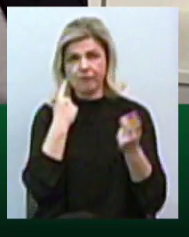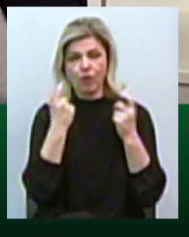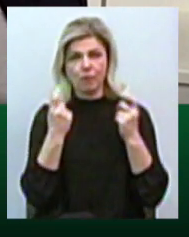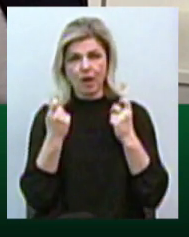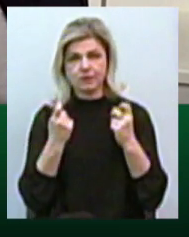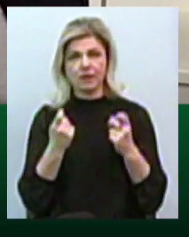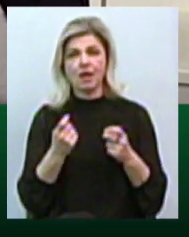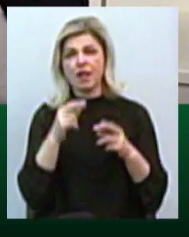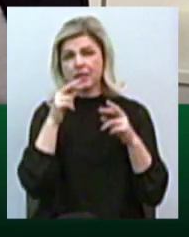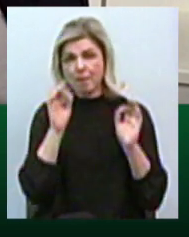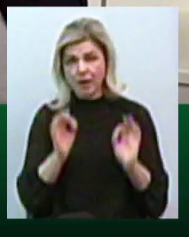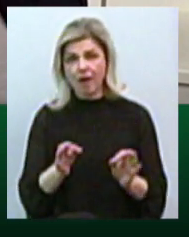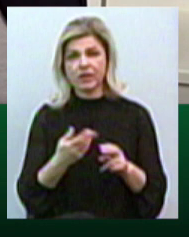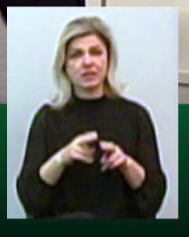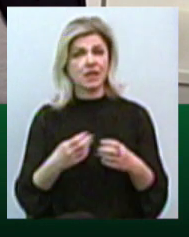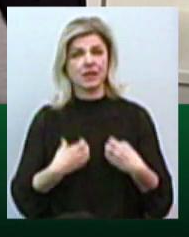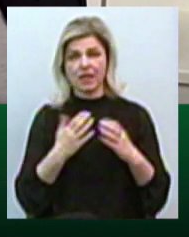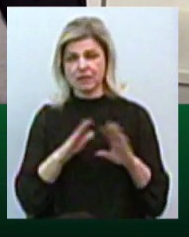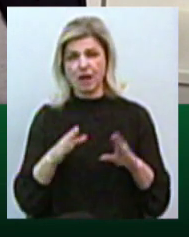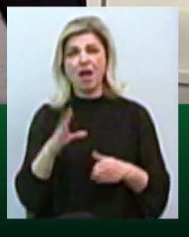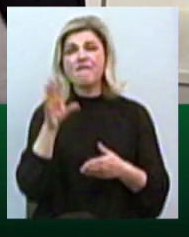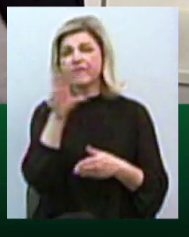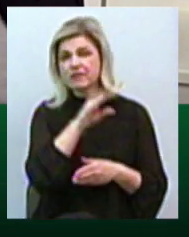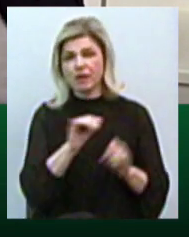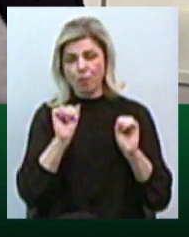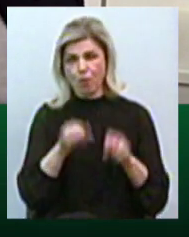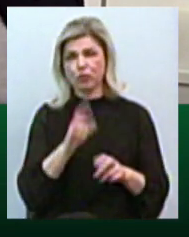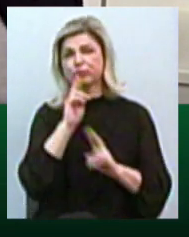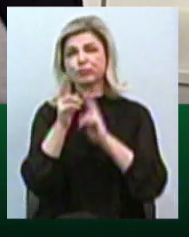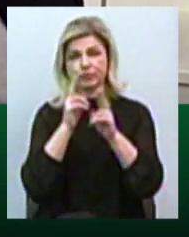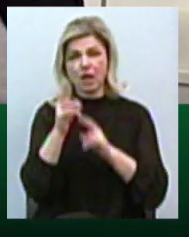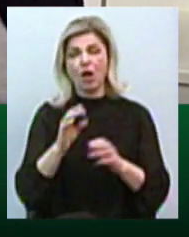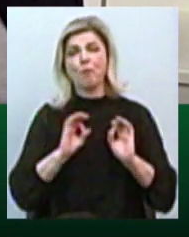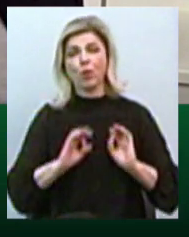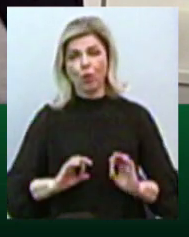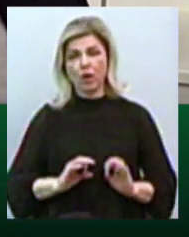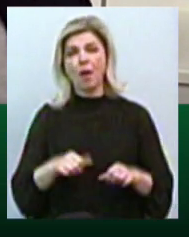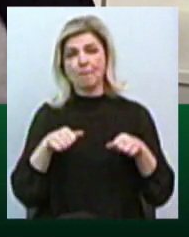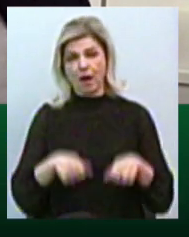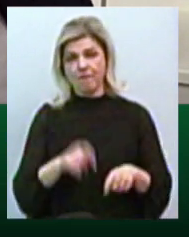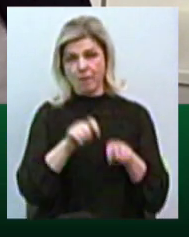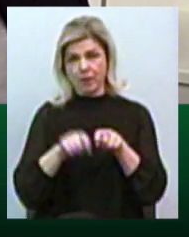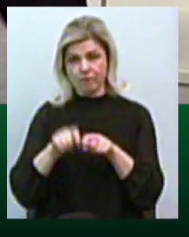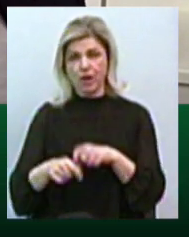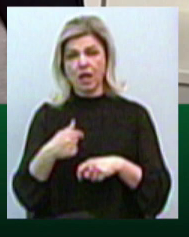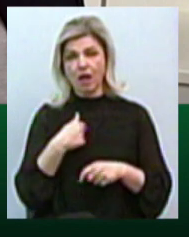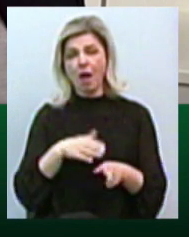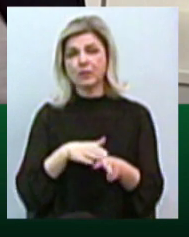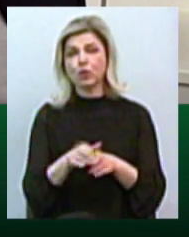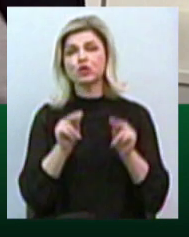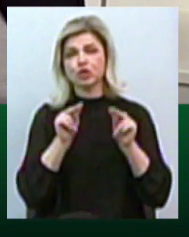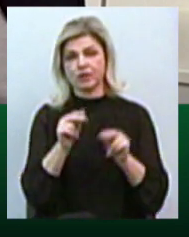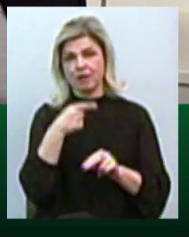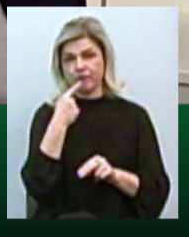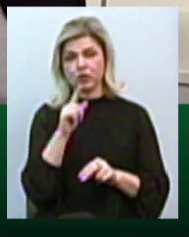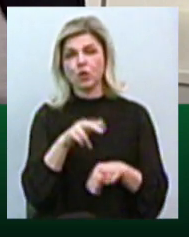Насправді це не страшно. Всі можуть написати дезінформацію, правоохоронний орган в праві перевірити. От, до речі, я абсолютно чесно кажу, що